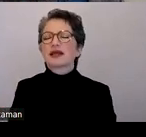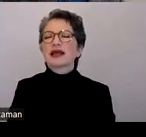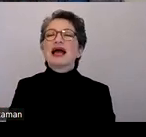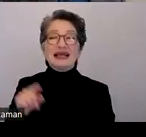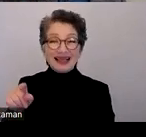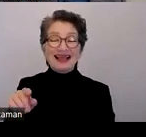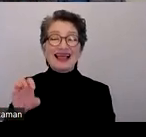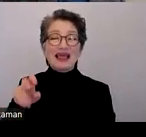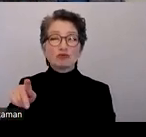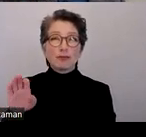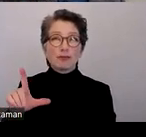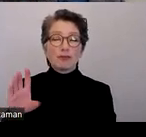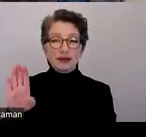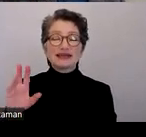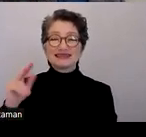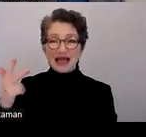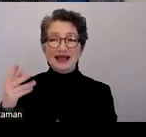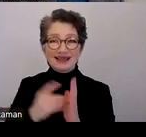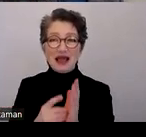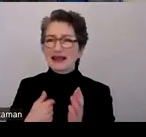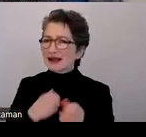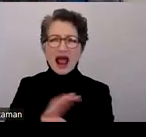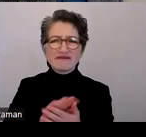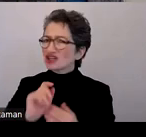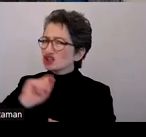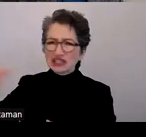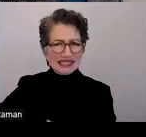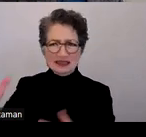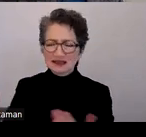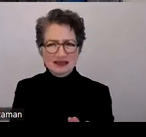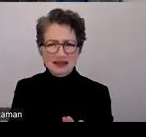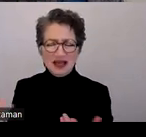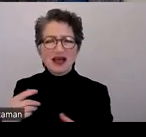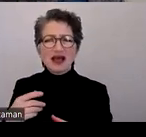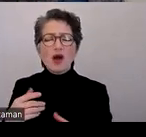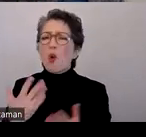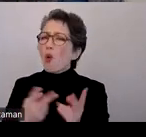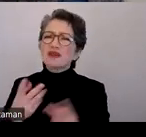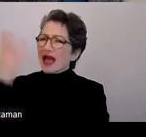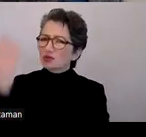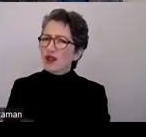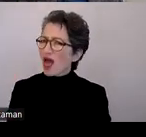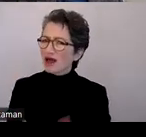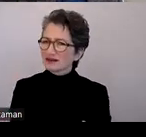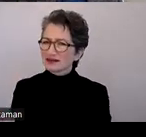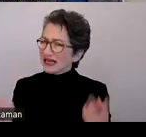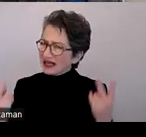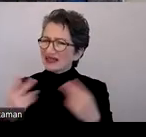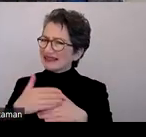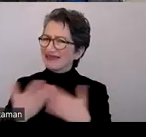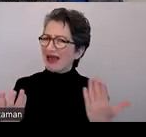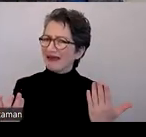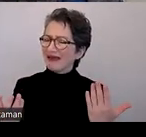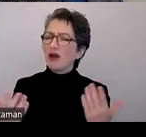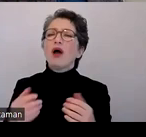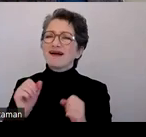3 Dateien einfach versenden als Dateien oder herunterladen von Webseiten. Und man kann auch